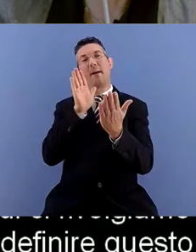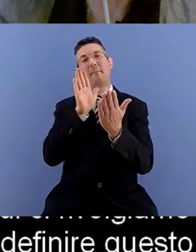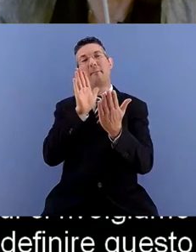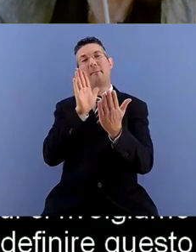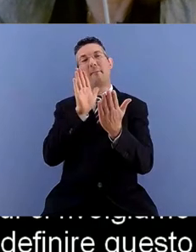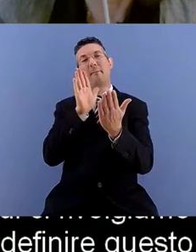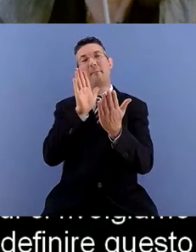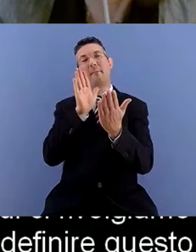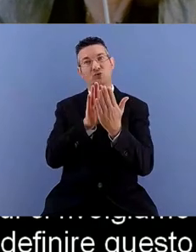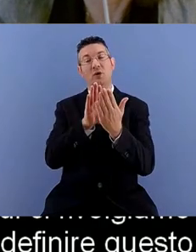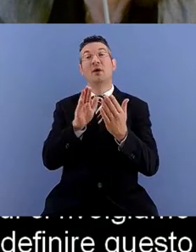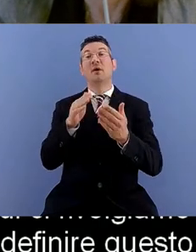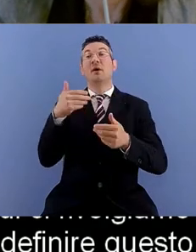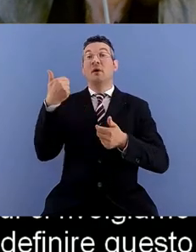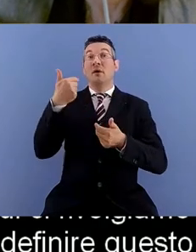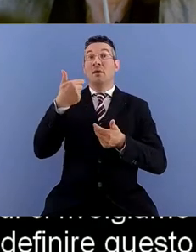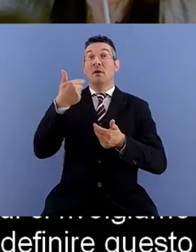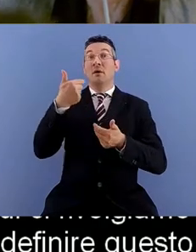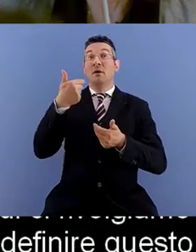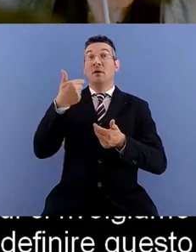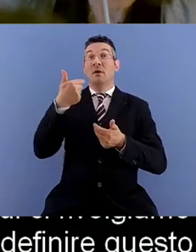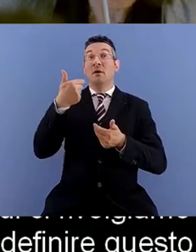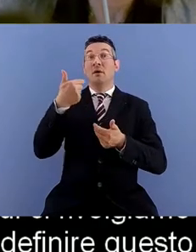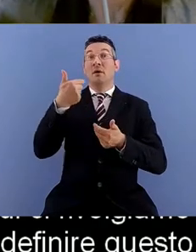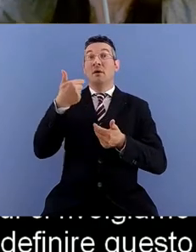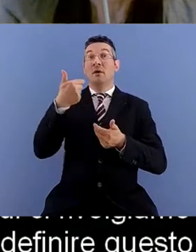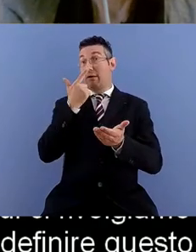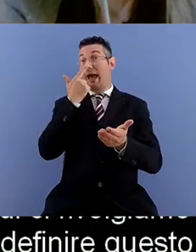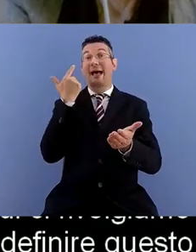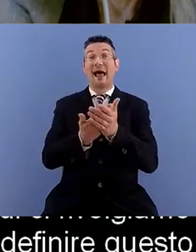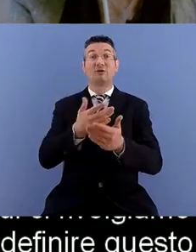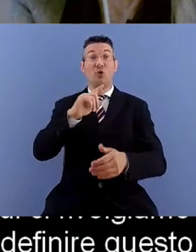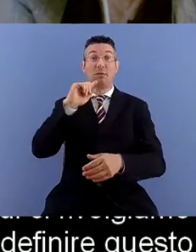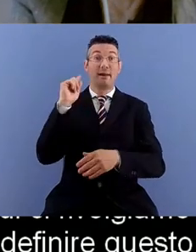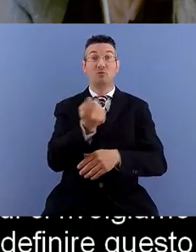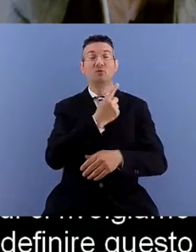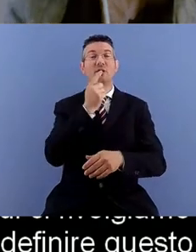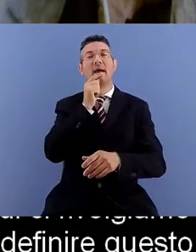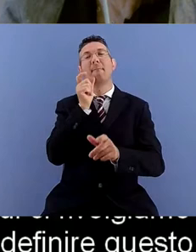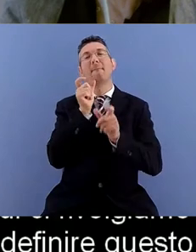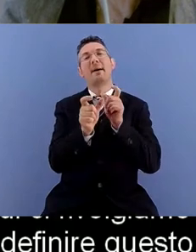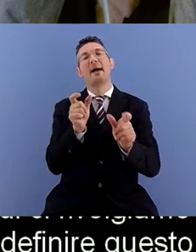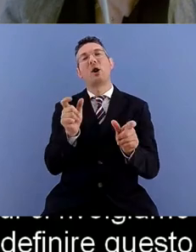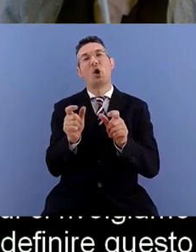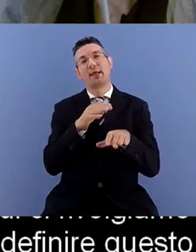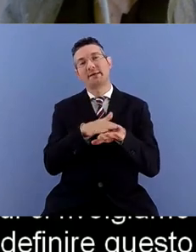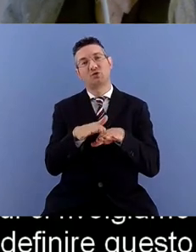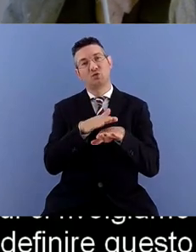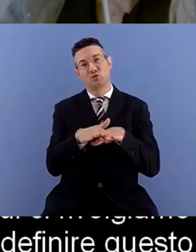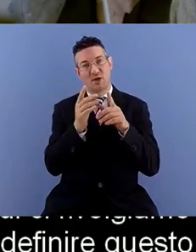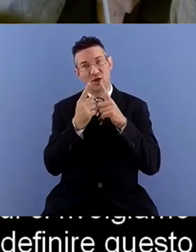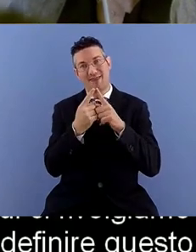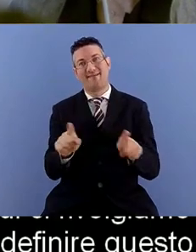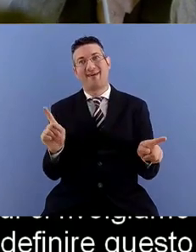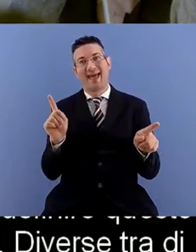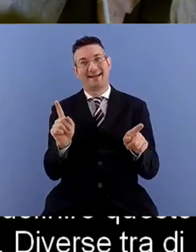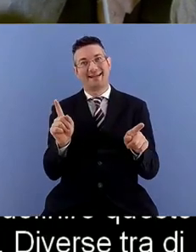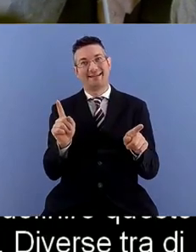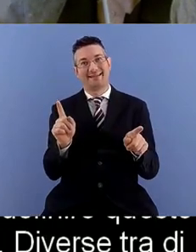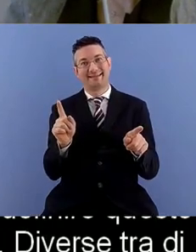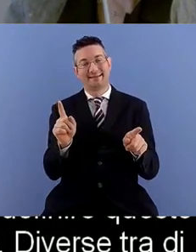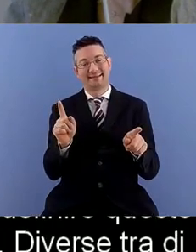'utenza ampliata sono parole diverse fra di loro quindi sentiamo parlare di